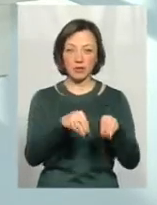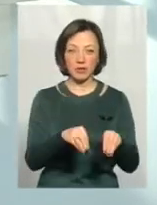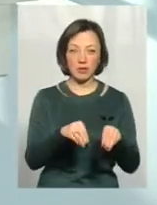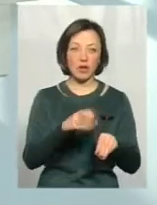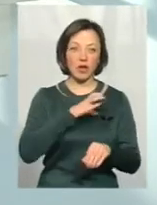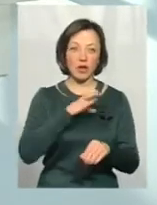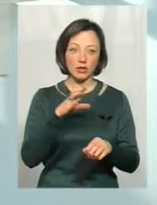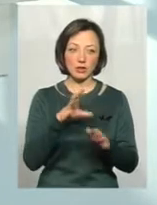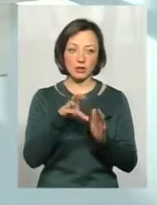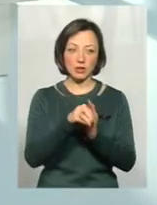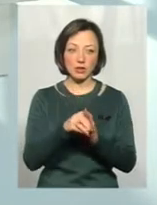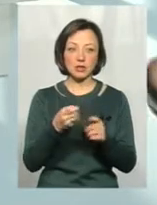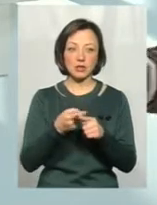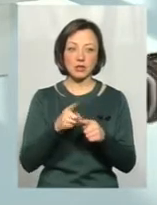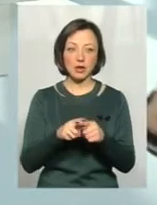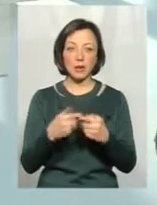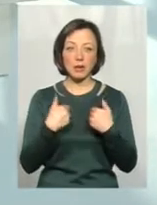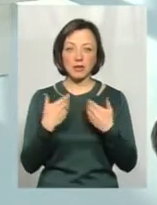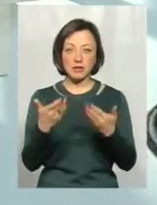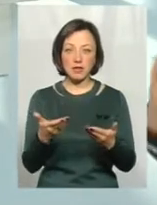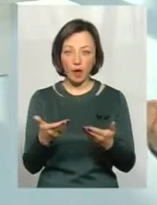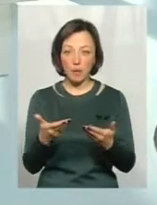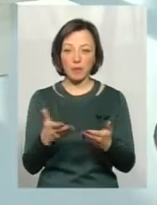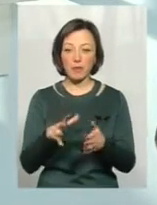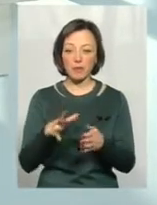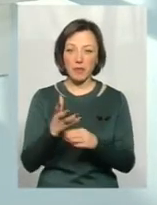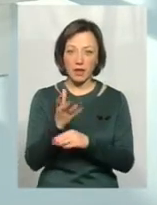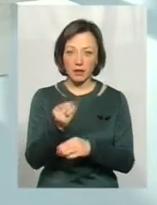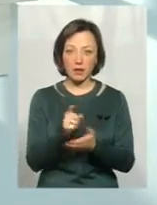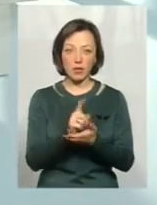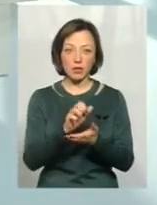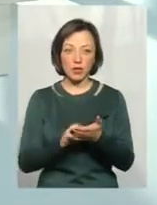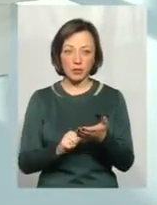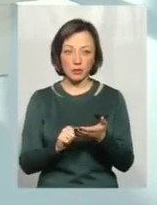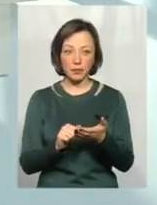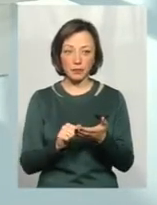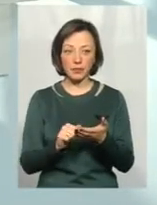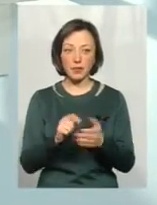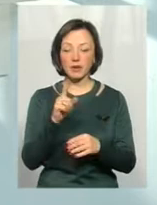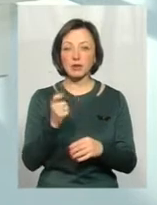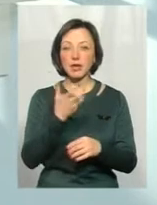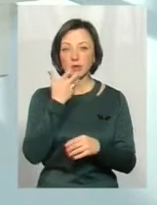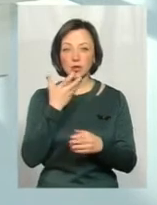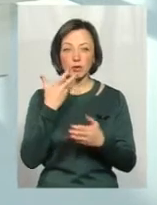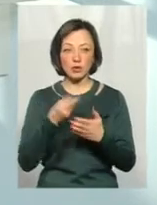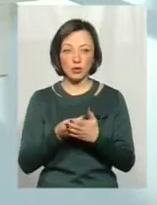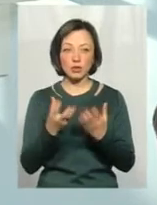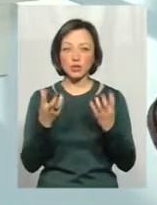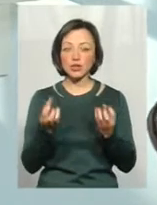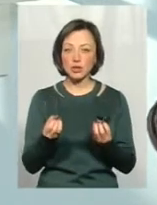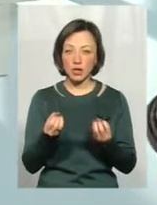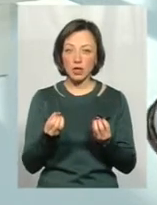олігархічні кишені. Тобто ми з вами, скромні платники податків і скромні платники за тепло своє, ще